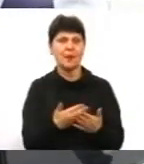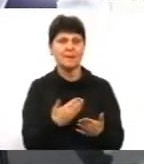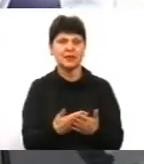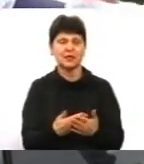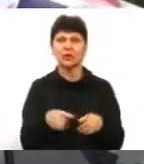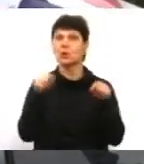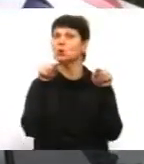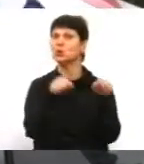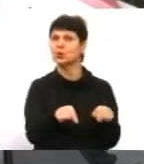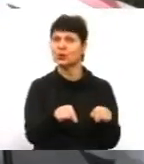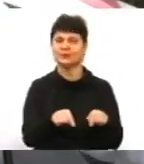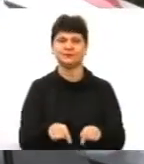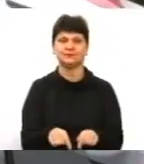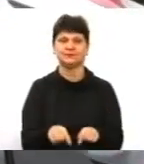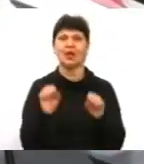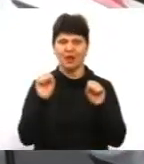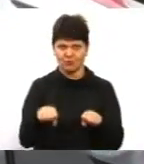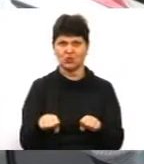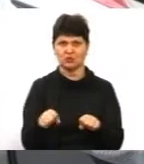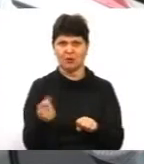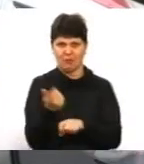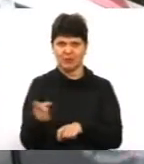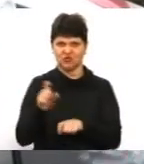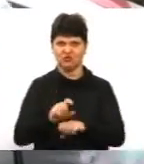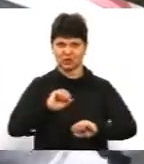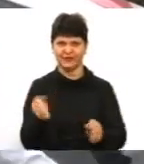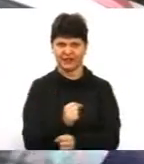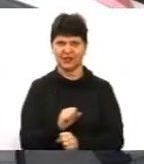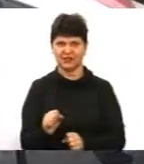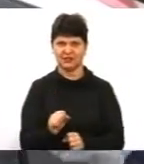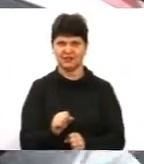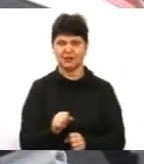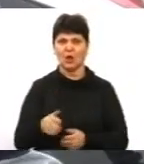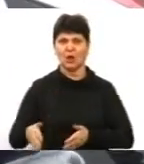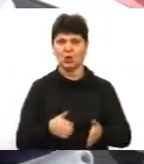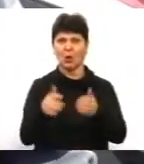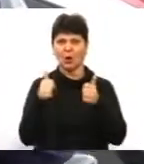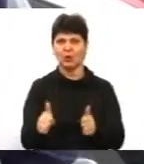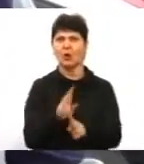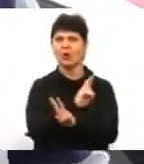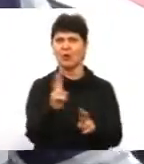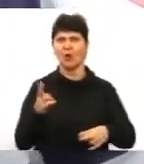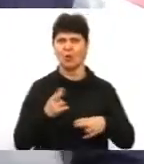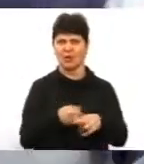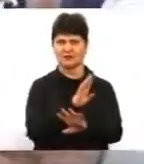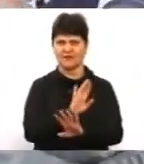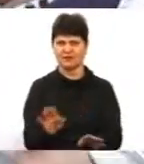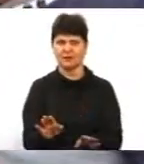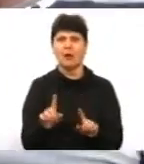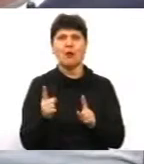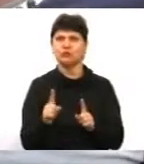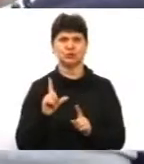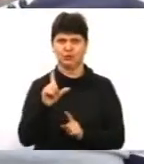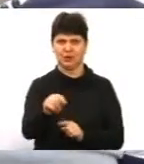можна ж їхати більше. Дорога хороша, нікому ж заважаєш. То щоб і не їхати.